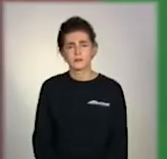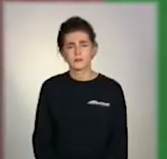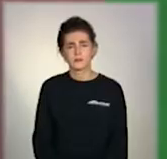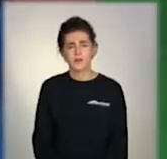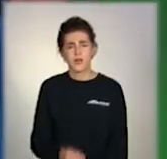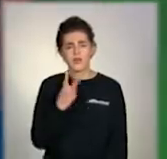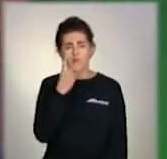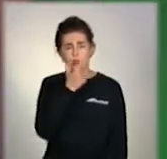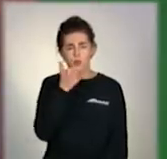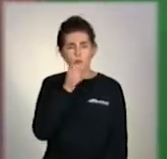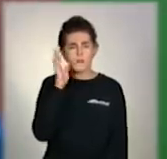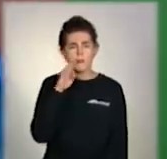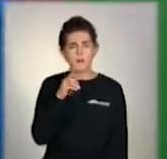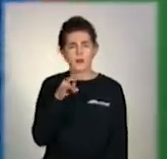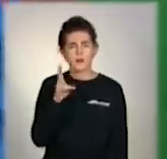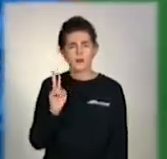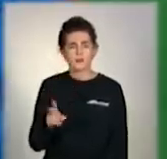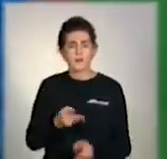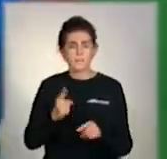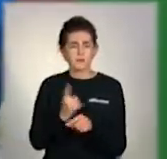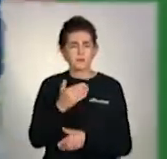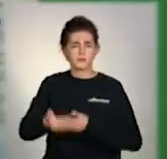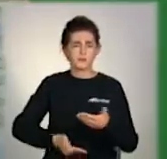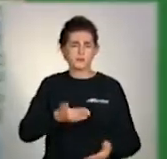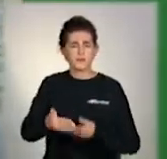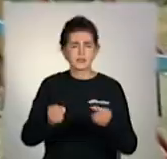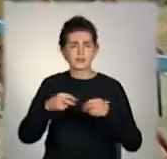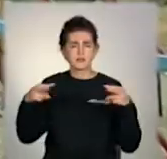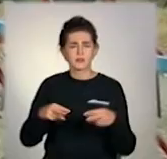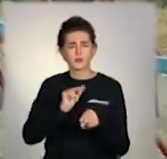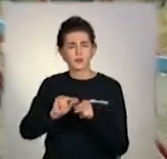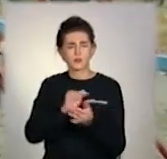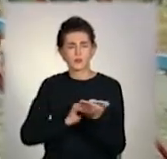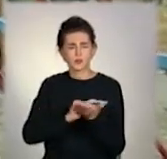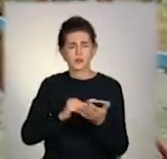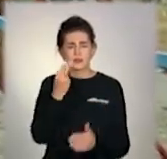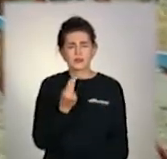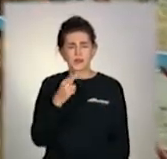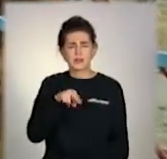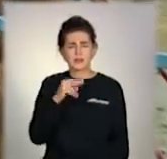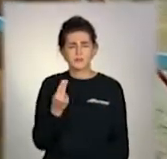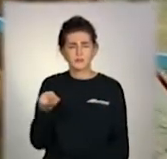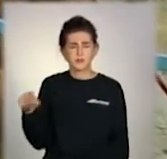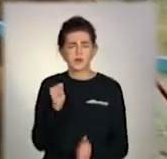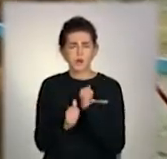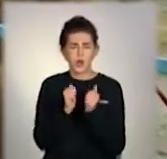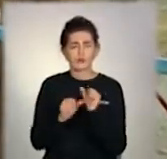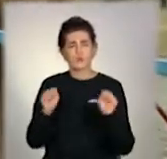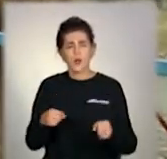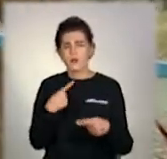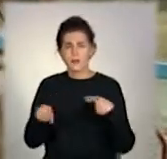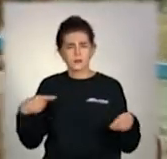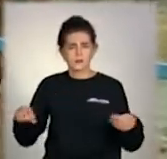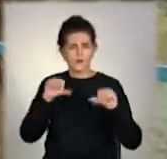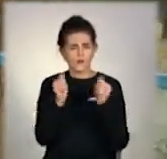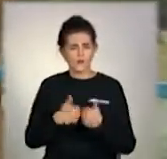Дворічний Марк робить перші кроки лише завдяки спеціальним вправам. Дитячий церебральний параліч у кожної дитини може виявляти себе по